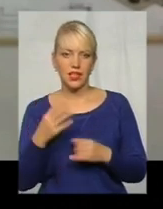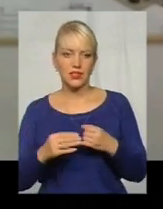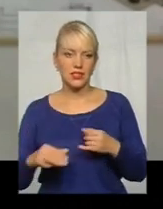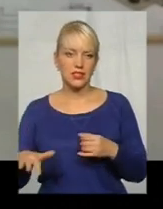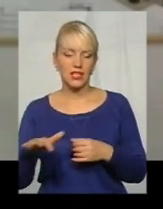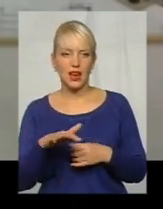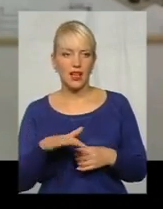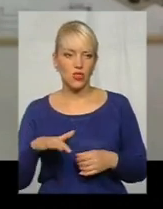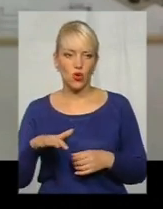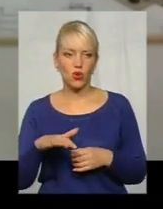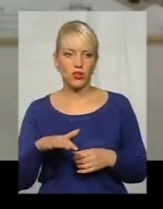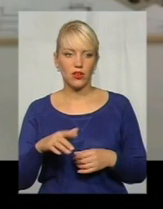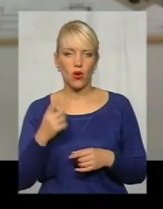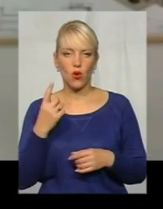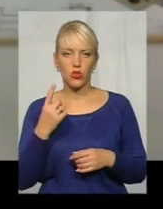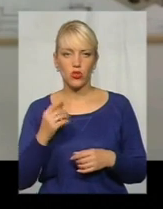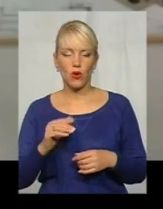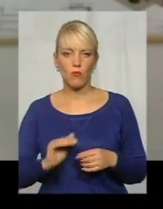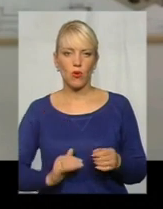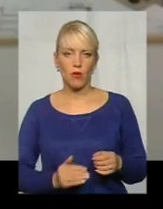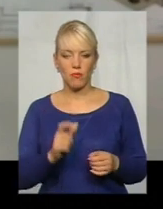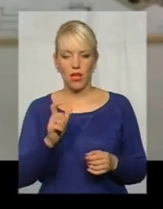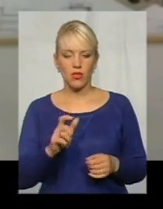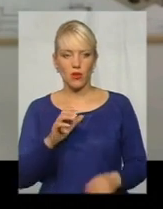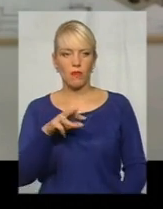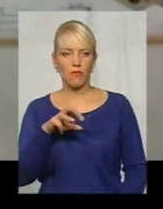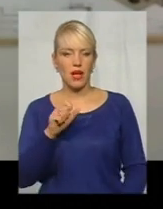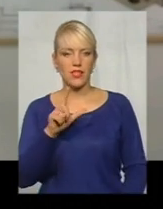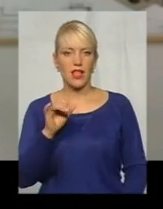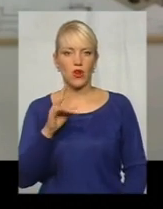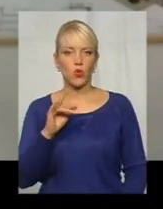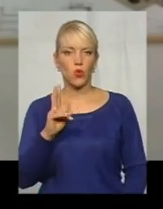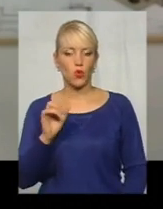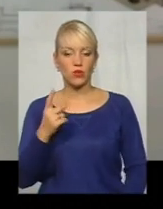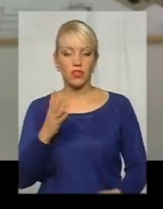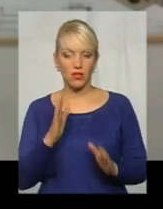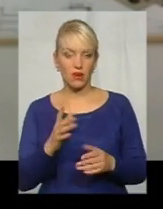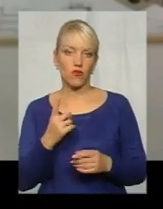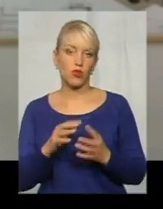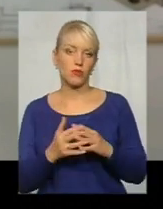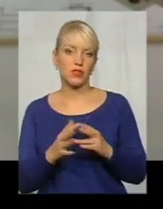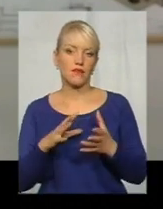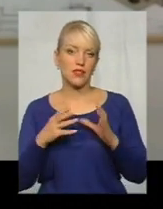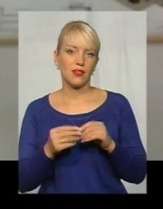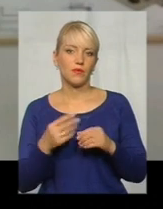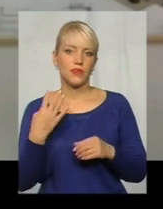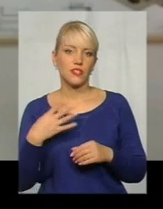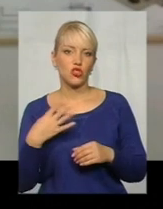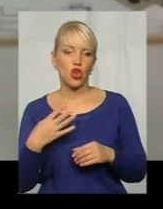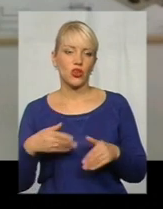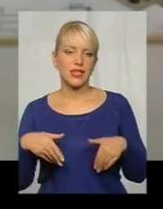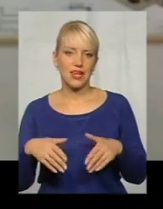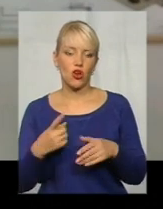одному пану Мазирніку. Це тільки в одному селі. А взагалом близько 40 ділянок